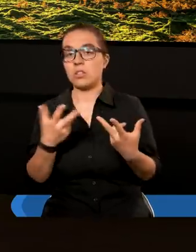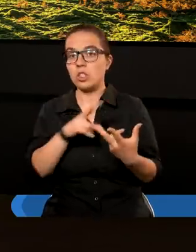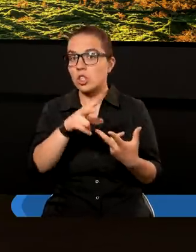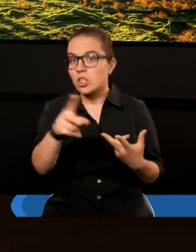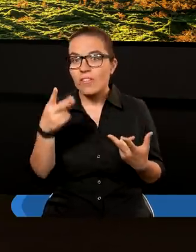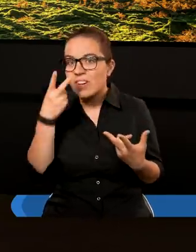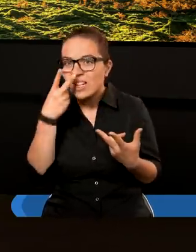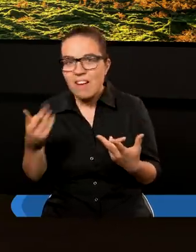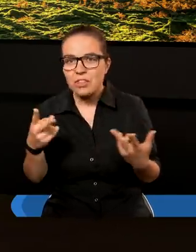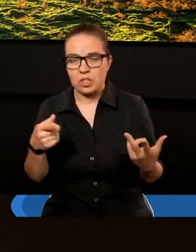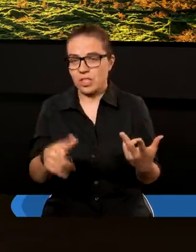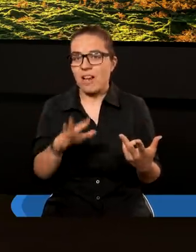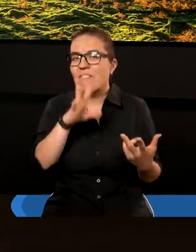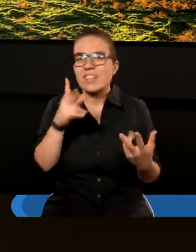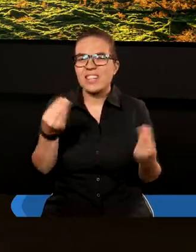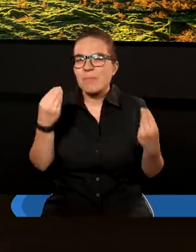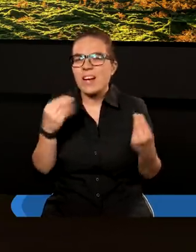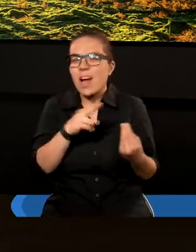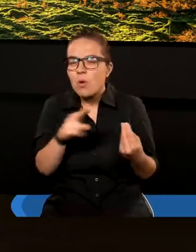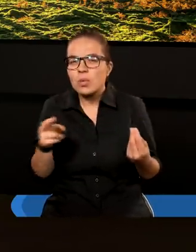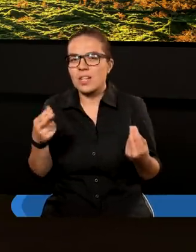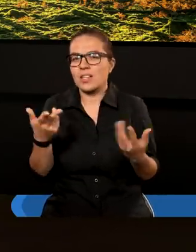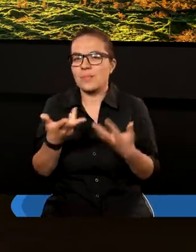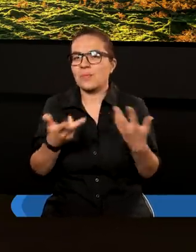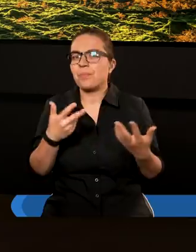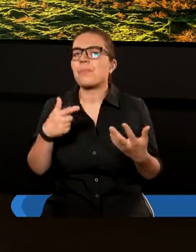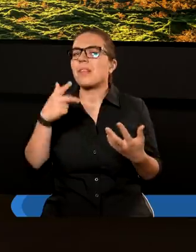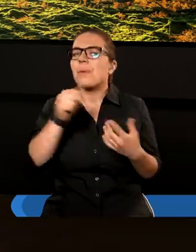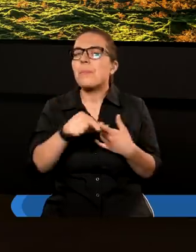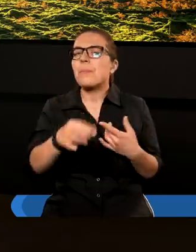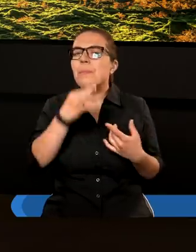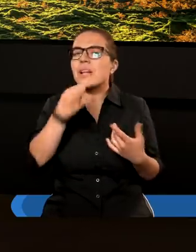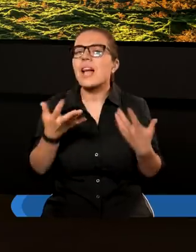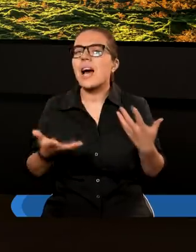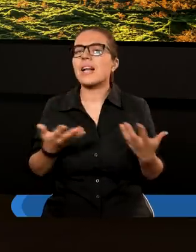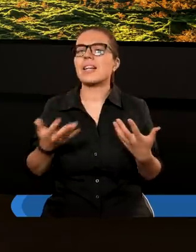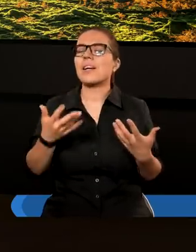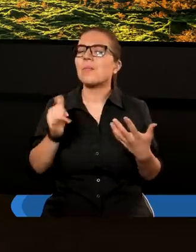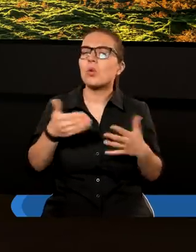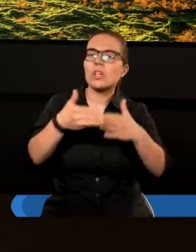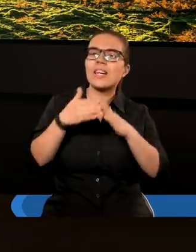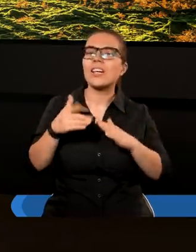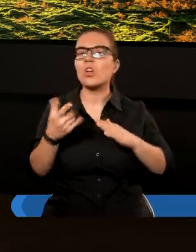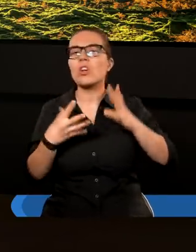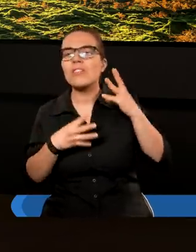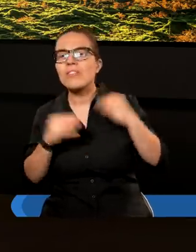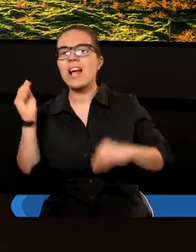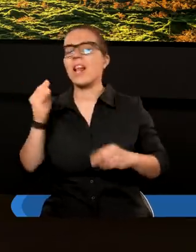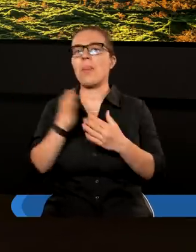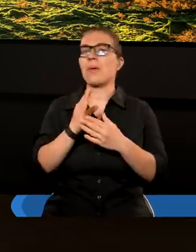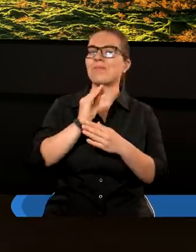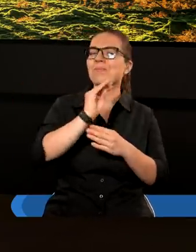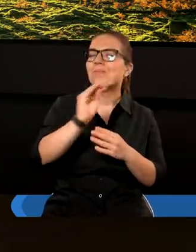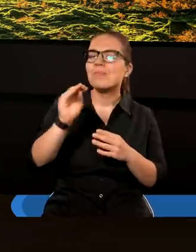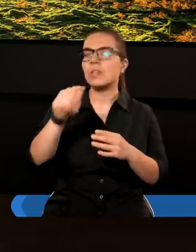widzicie tego wszystkiego? Czy w tym pytaniu Waszym zdaniem nie kryje się coś więcej niż tylko zwrócenie